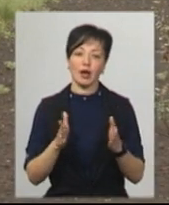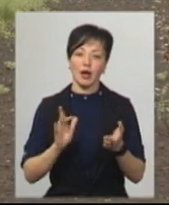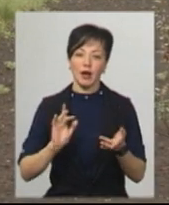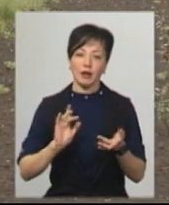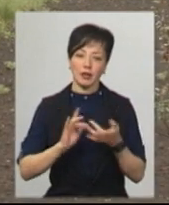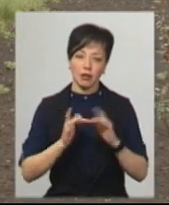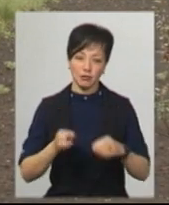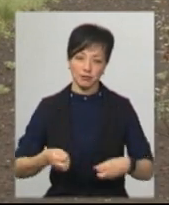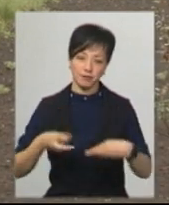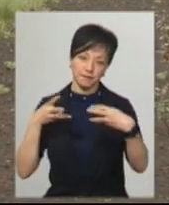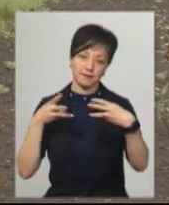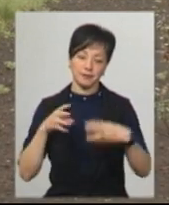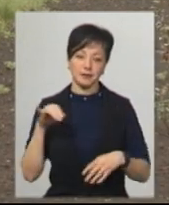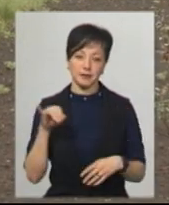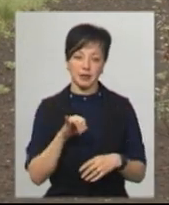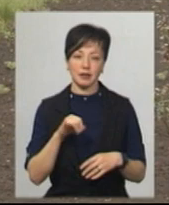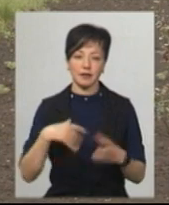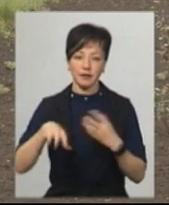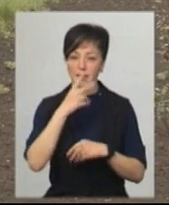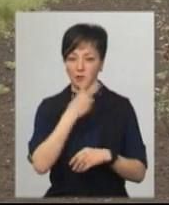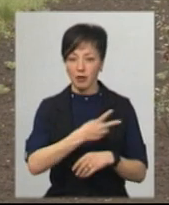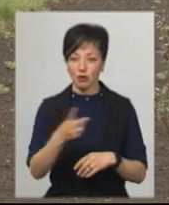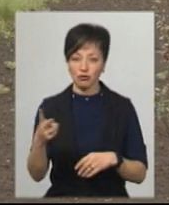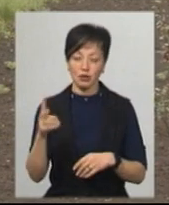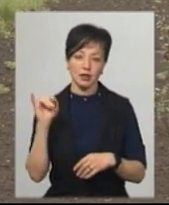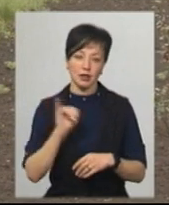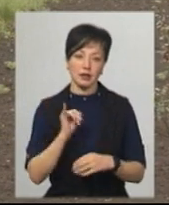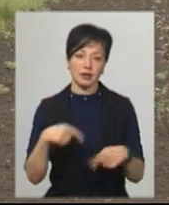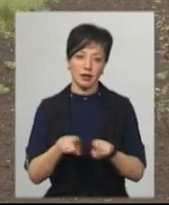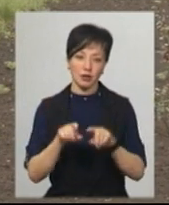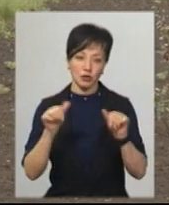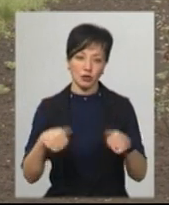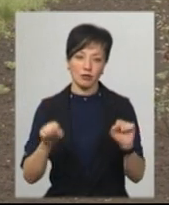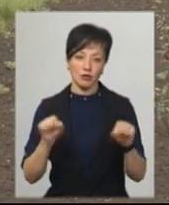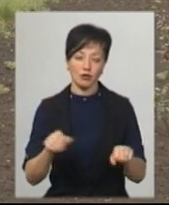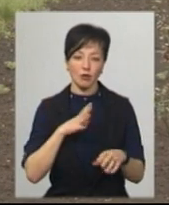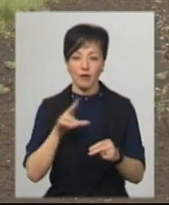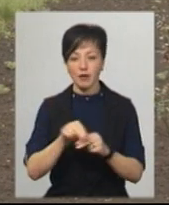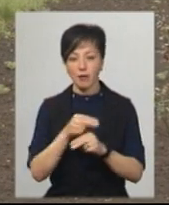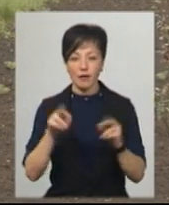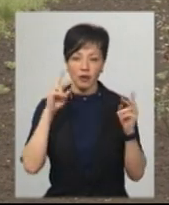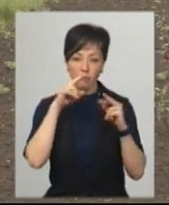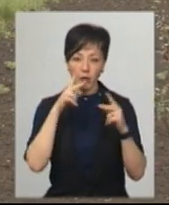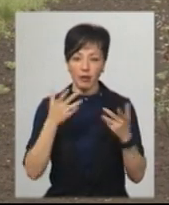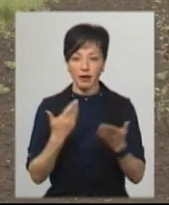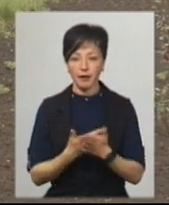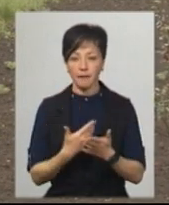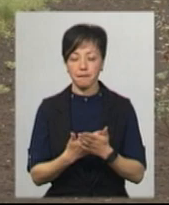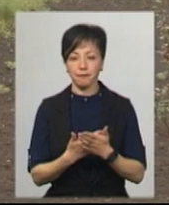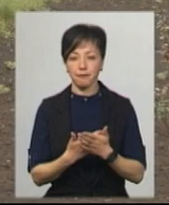конференцію, щоб я всіх бачила, і таким чином можна було виправляти якісь помилки та